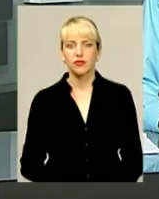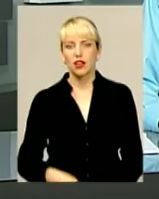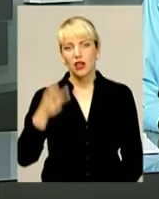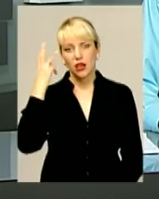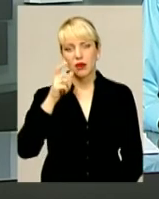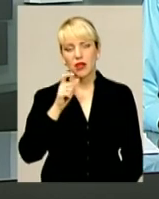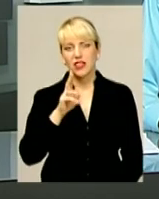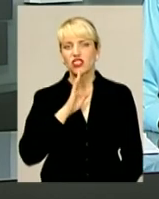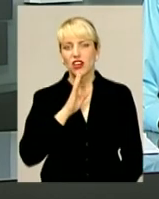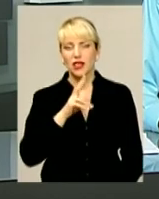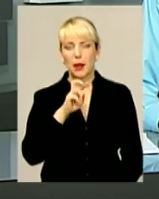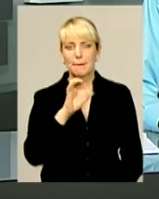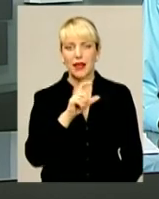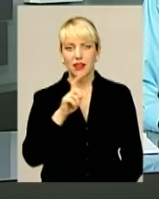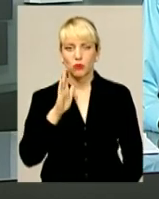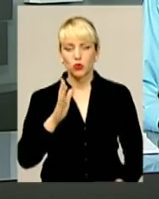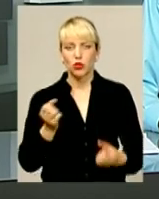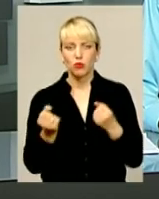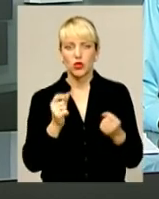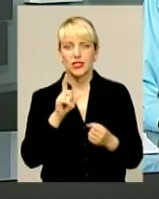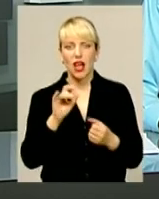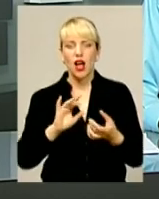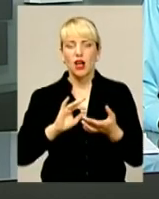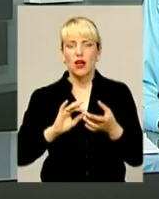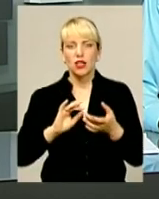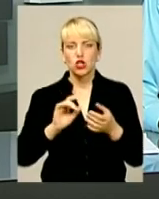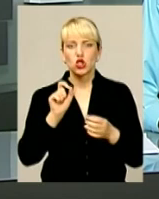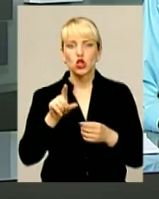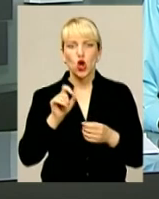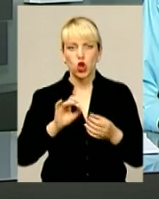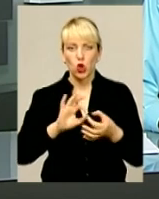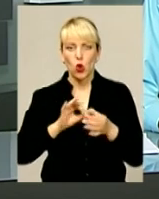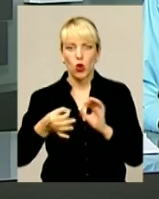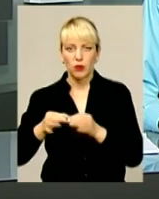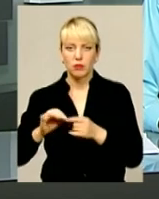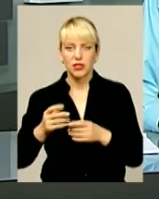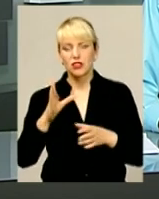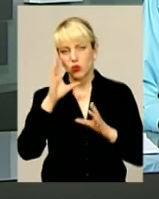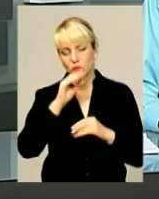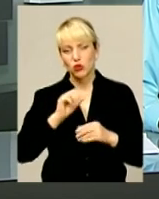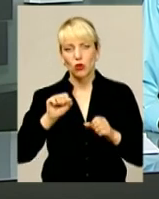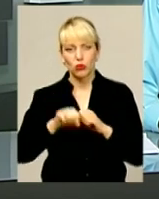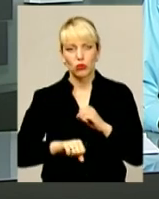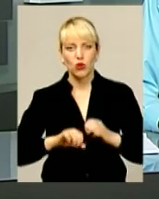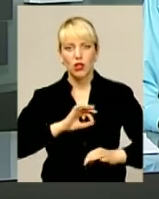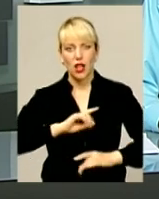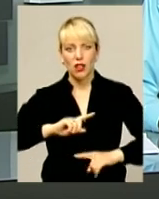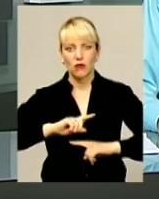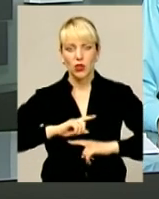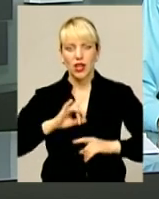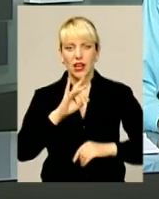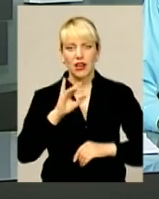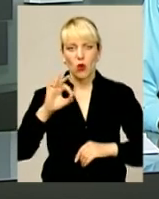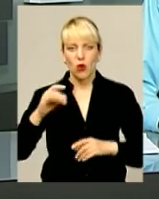Хмельничанка Марина Бех боротиметься за олімпійське золото. Легкоатлетка успішно подолала відбір до фіналу на Олімпійських іграх у Ріо.